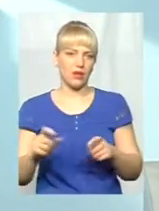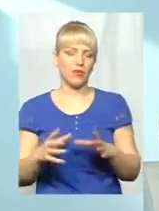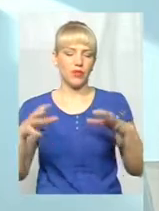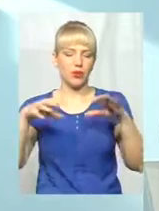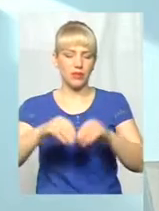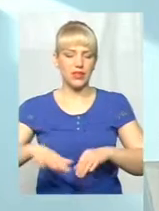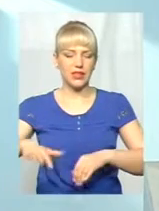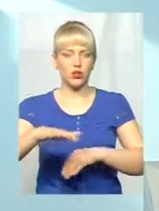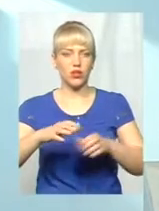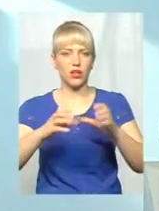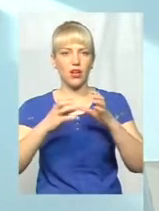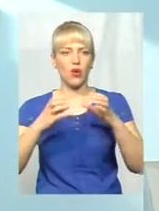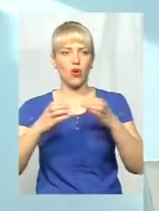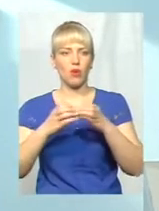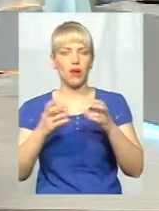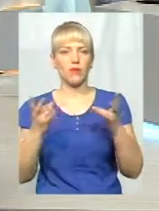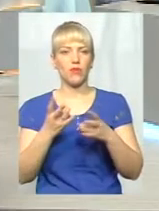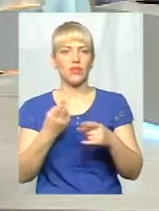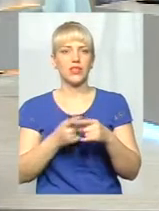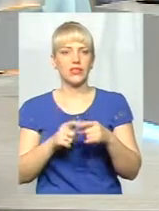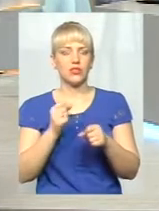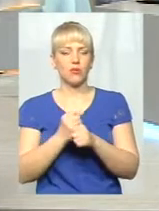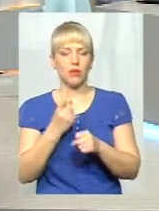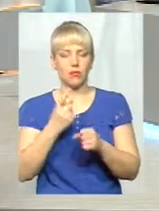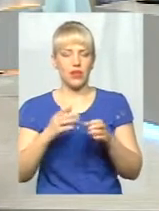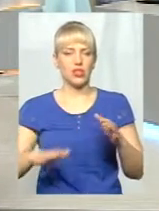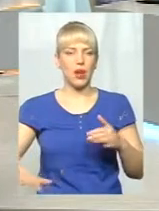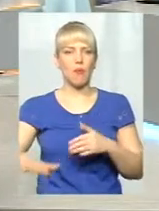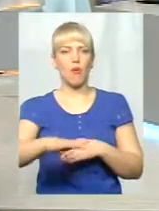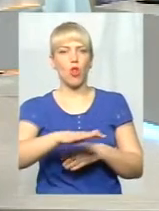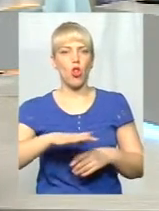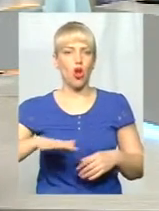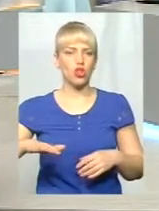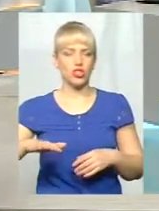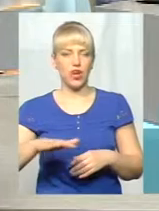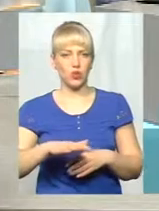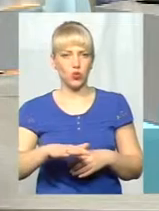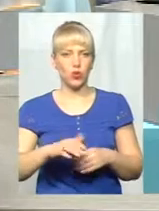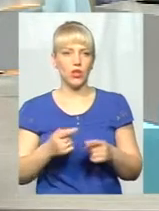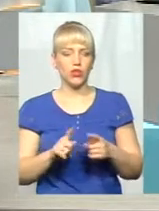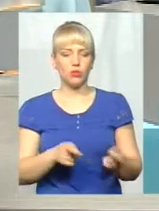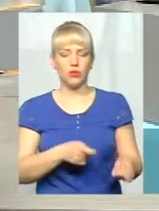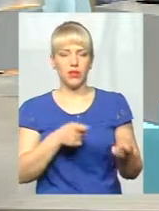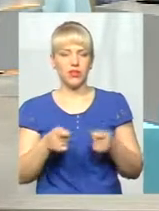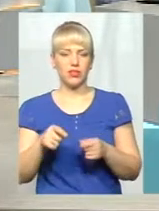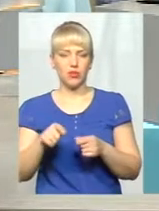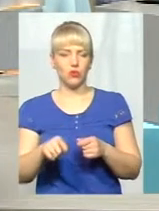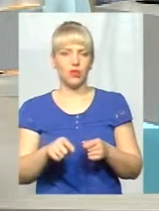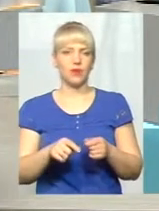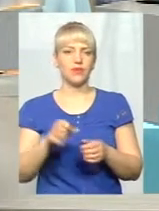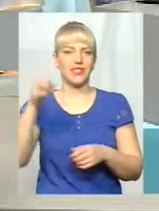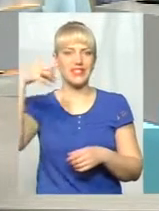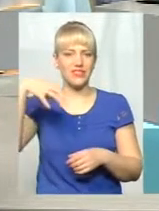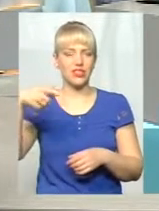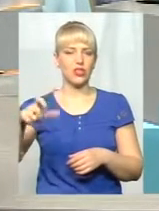територіальні громади мають тільки зробити. Перше, площадку відділити рішенням сесії, зробити площадку, підвести туди комунікацію, світло,